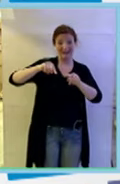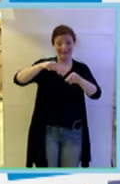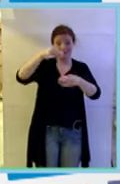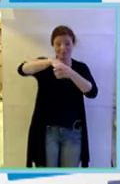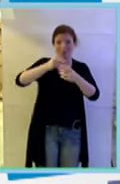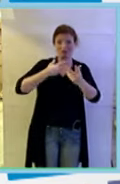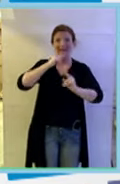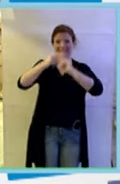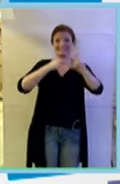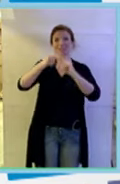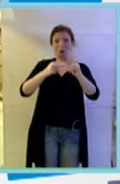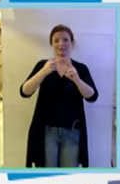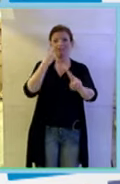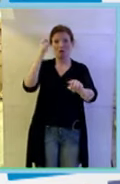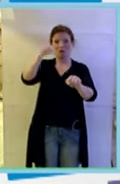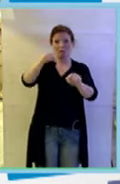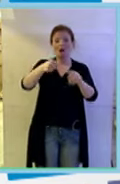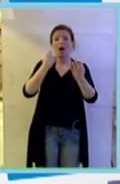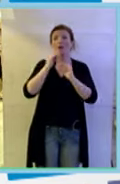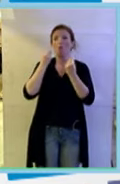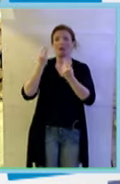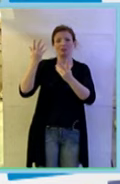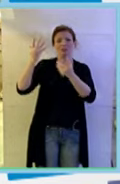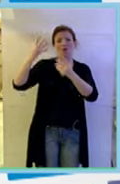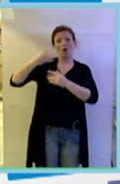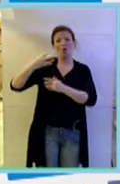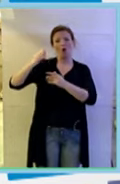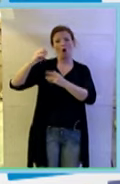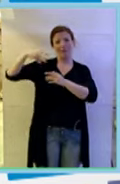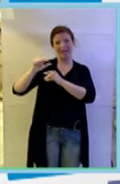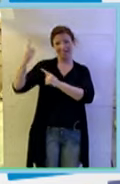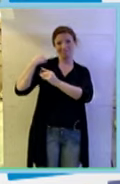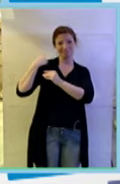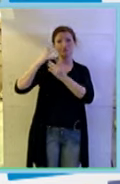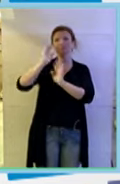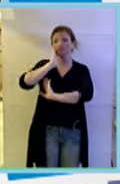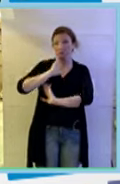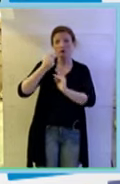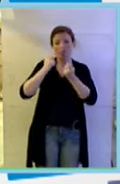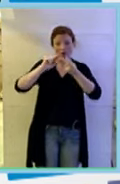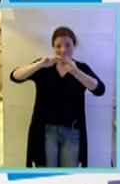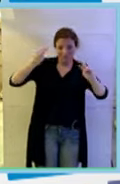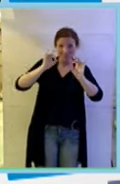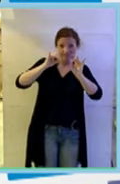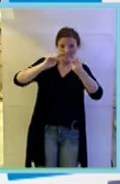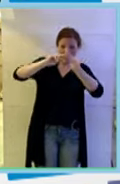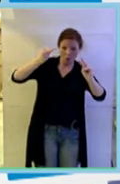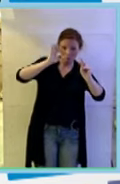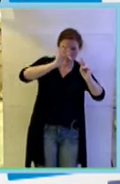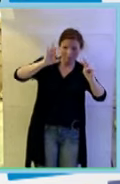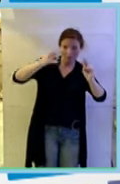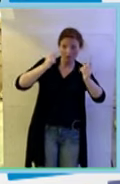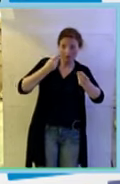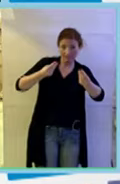risposte a queste domande. E quando mi fu chiesto Ilaria, ci dai la sequenza del virus che noi lo mettiamo in un database